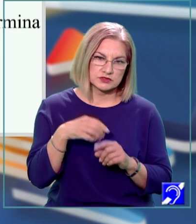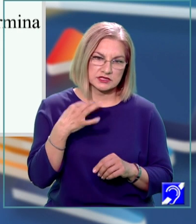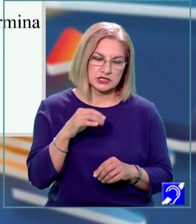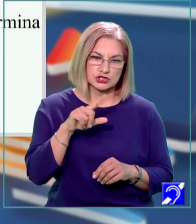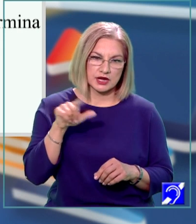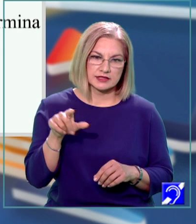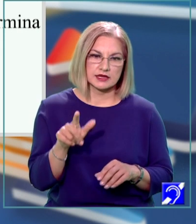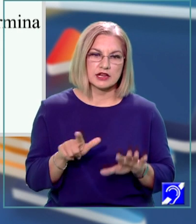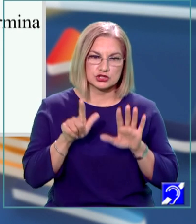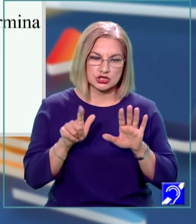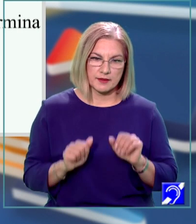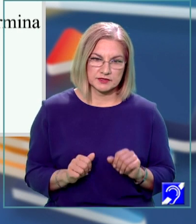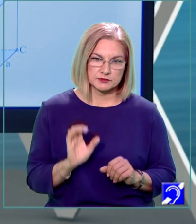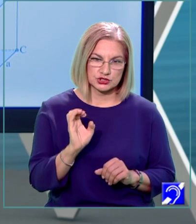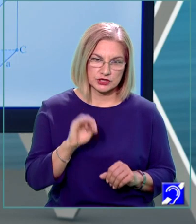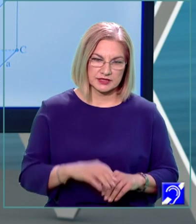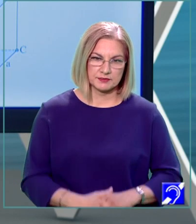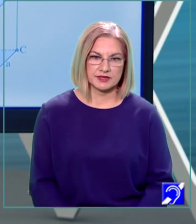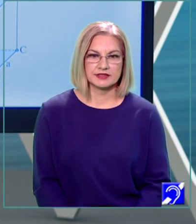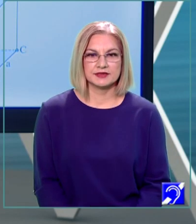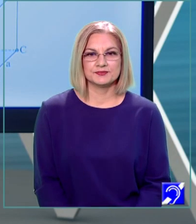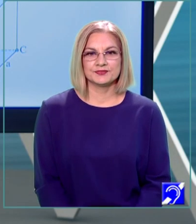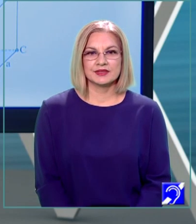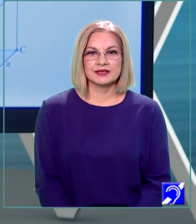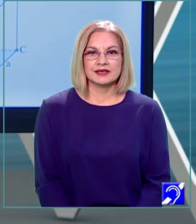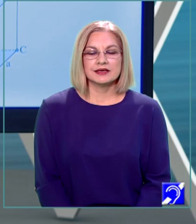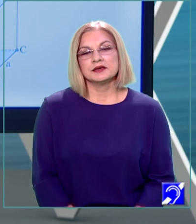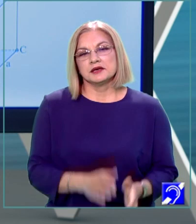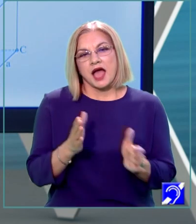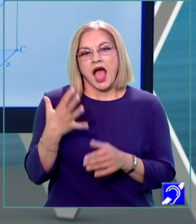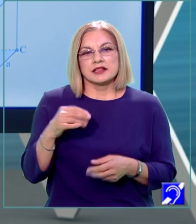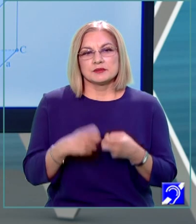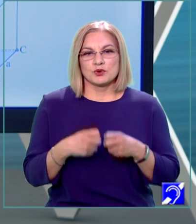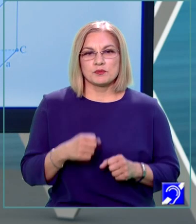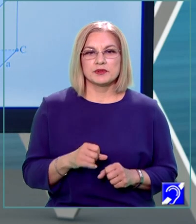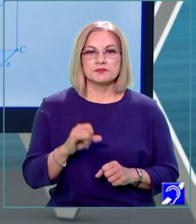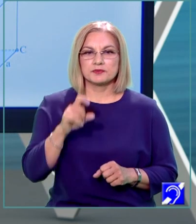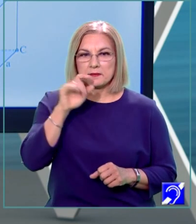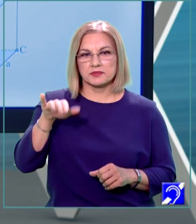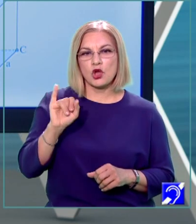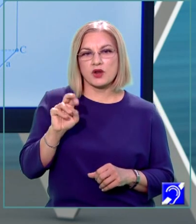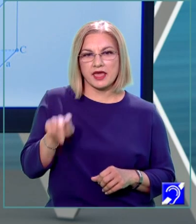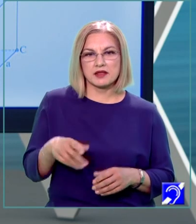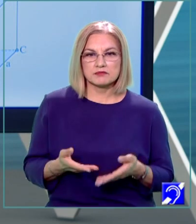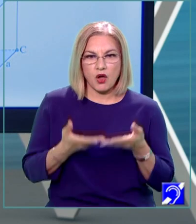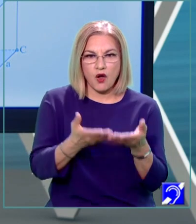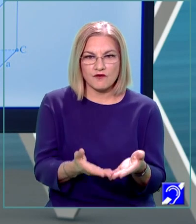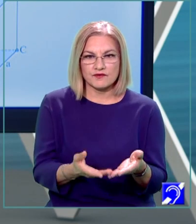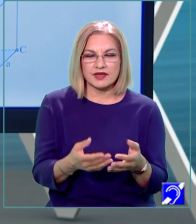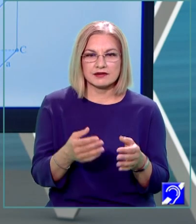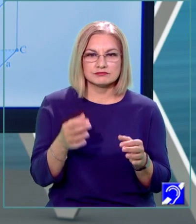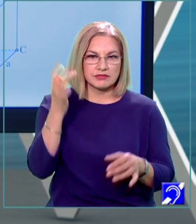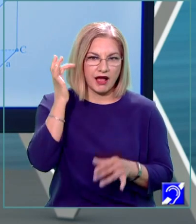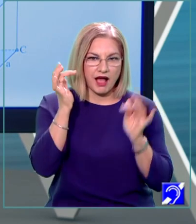17 centimetri. Ionel oferă un cadou într-o cutie în formă de cub ABCD